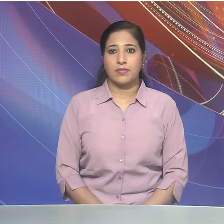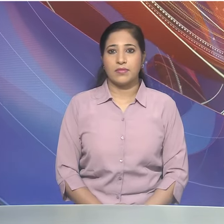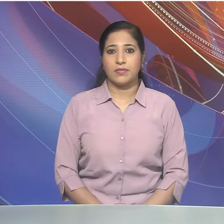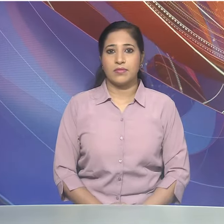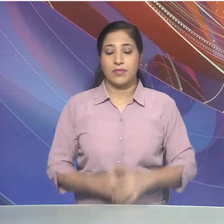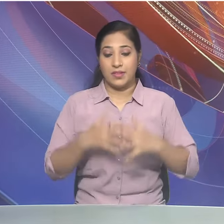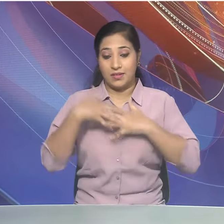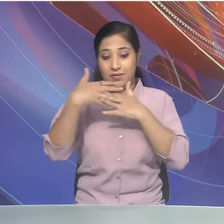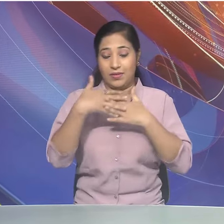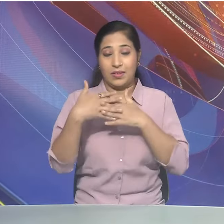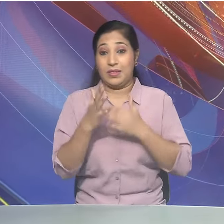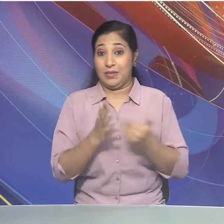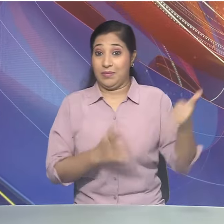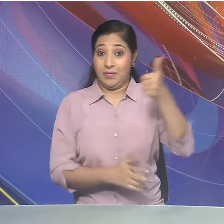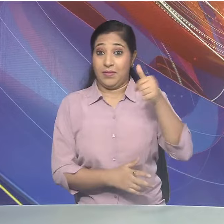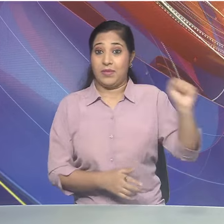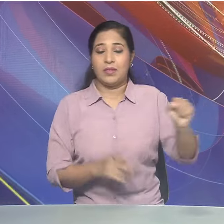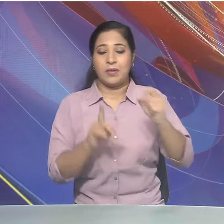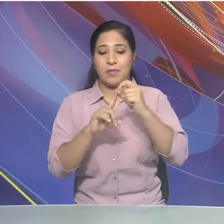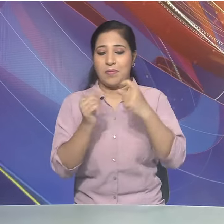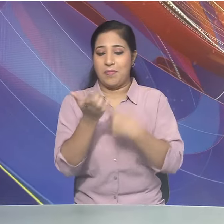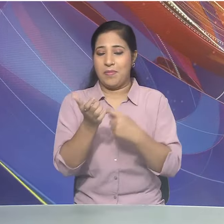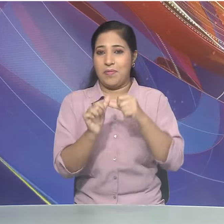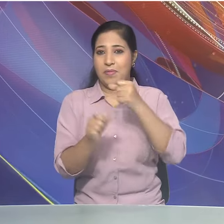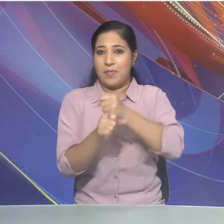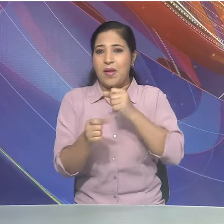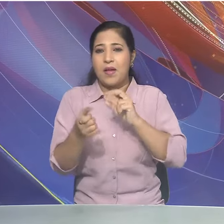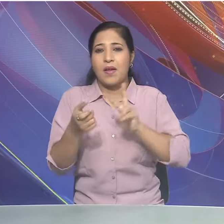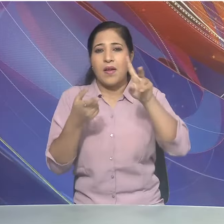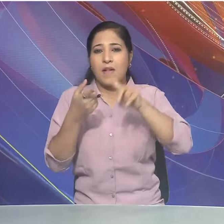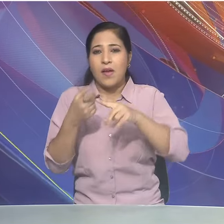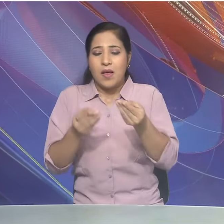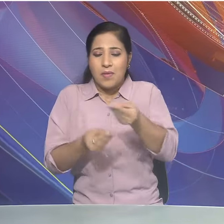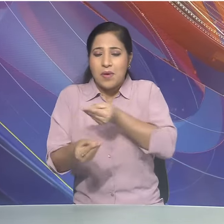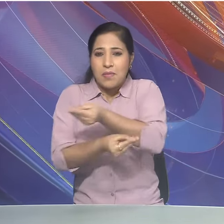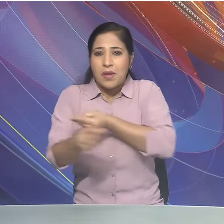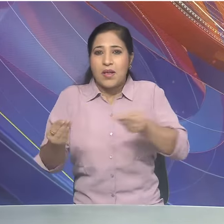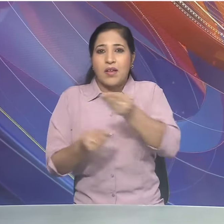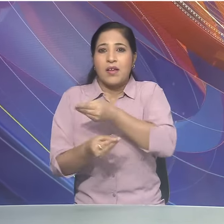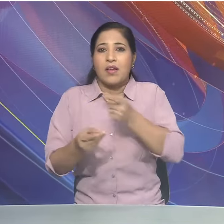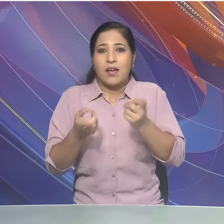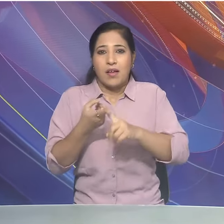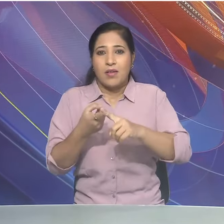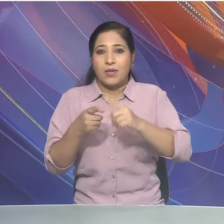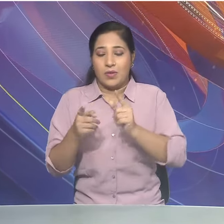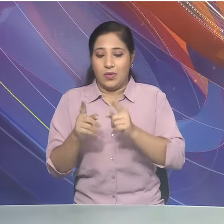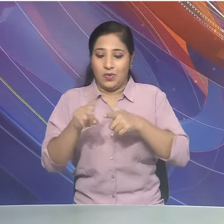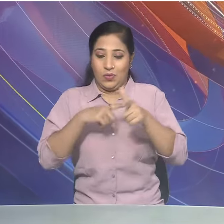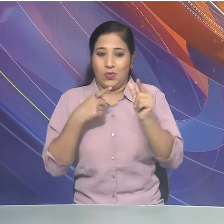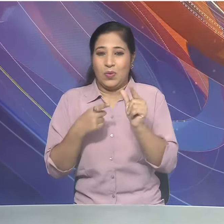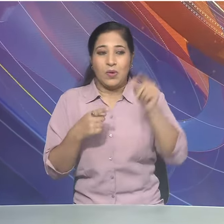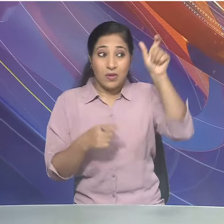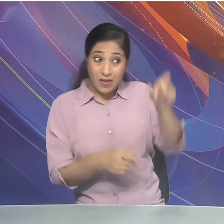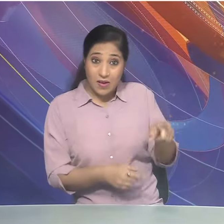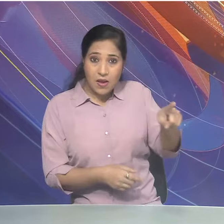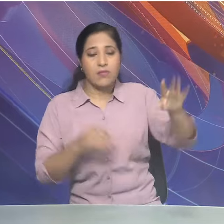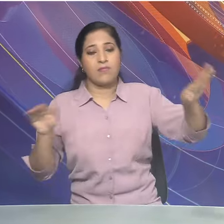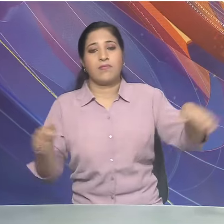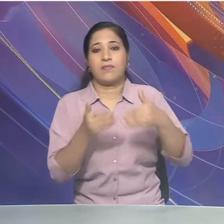विदेश मंत्री डॉक्टर एस जैशंकर ने परागवे के अपने समकक्ष जूलियो सीजर एरियोला से भी मुलाकात की